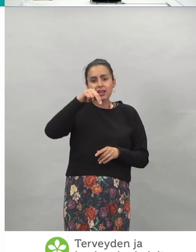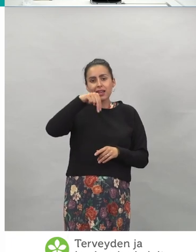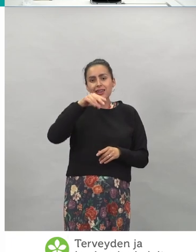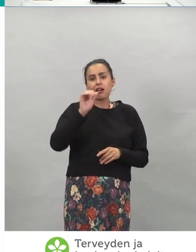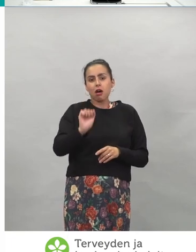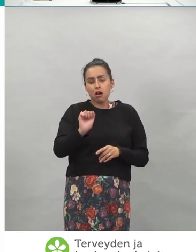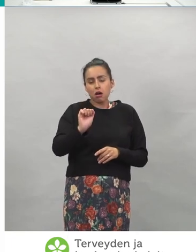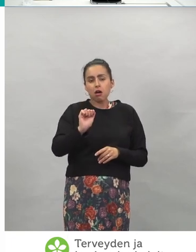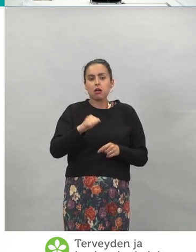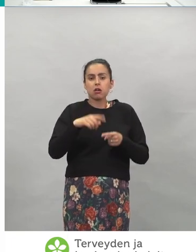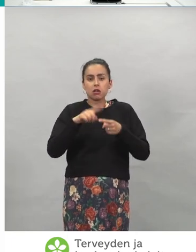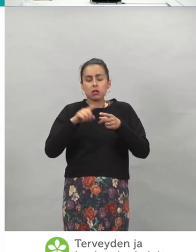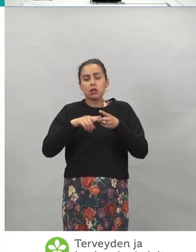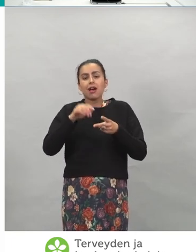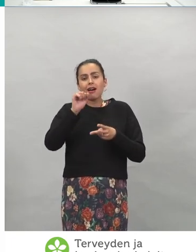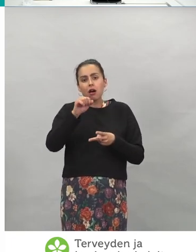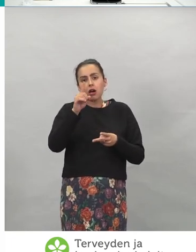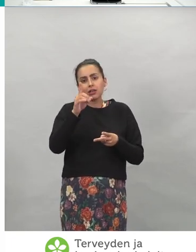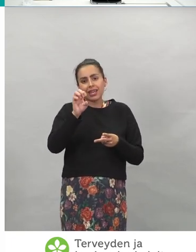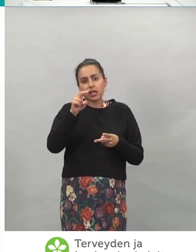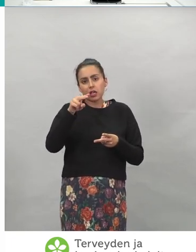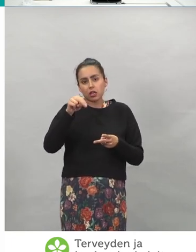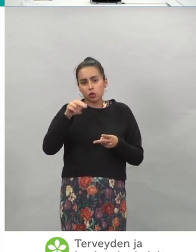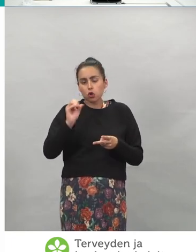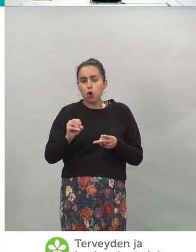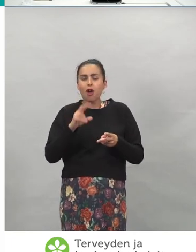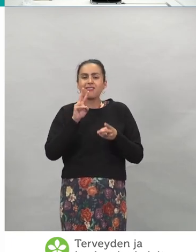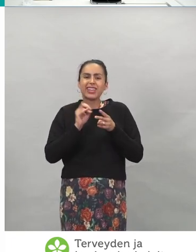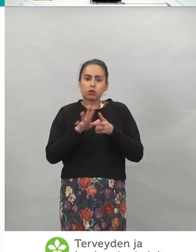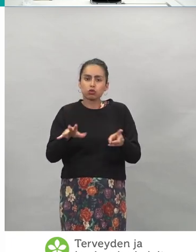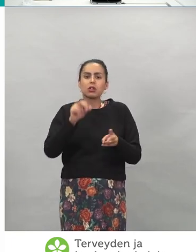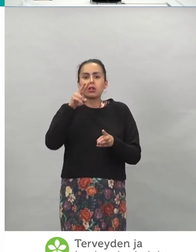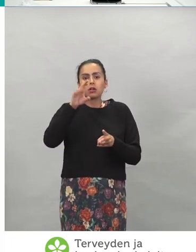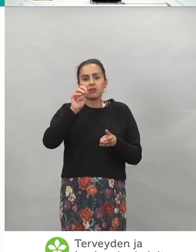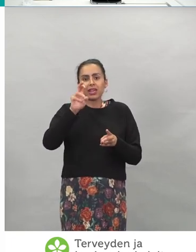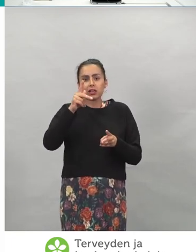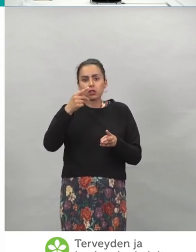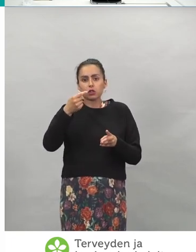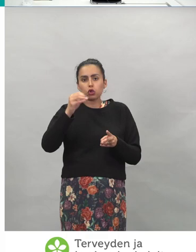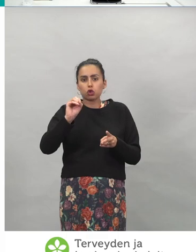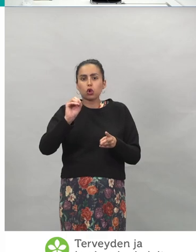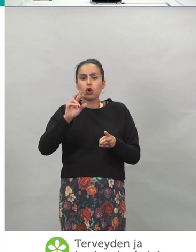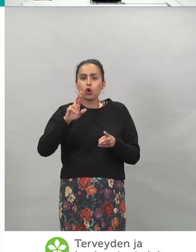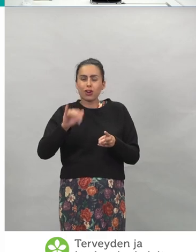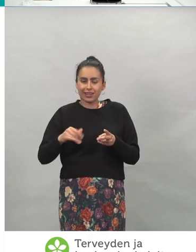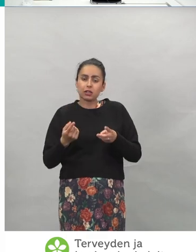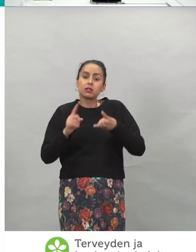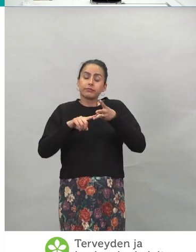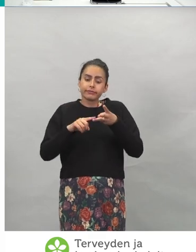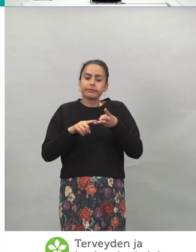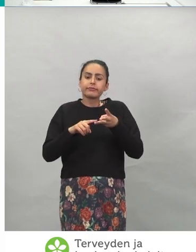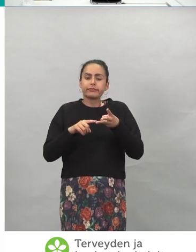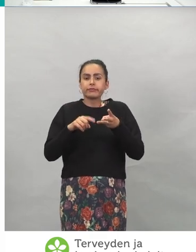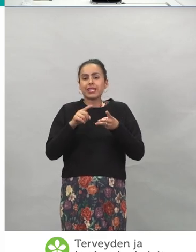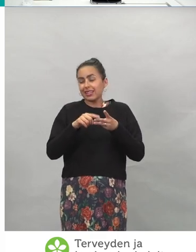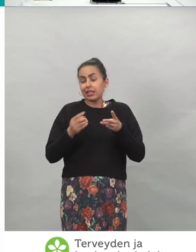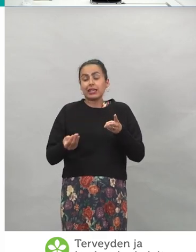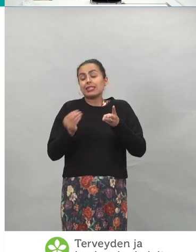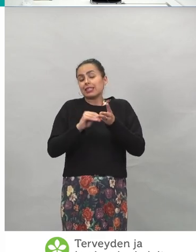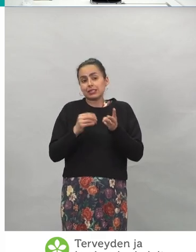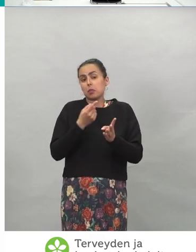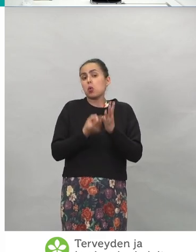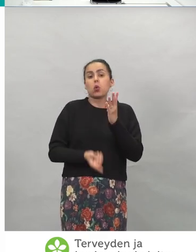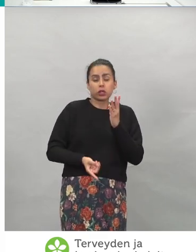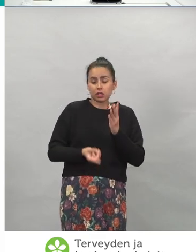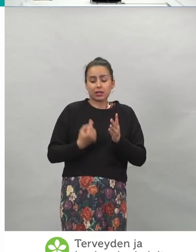adenovirusvektorien lisäksi, niin siellä on paljon muitakin rokotteita, mitä meillä ei vielä ole, mutta mitä